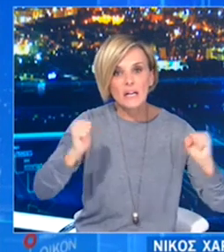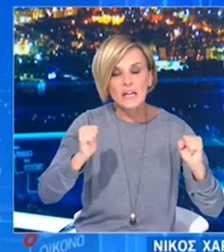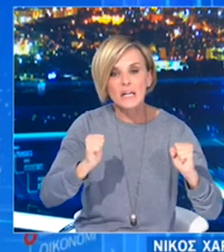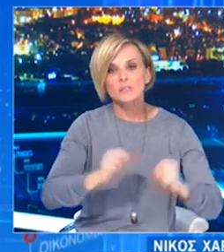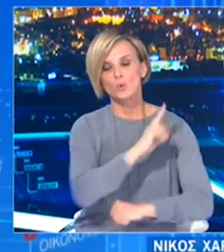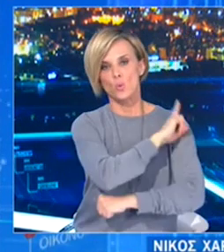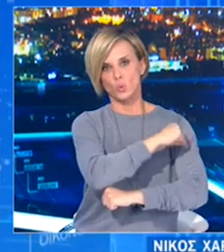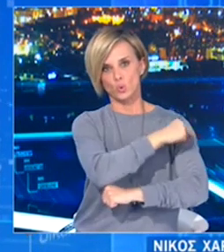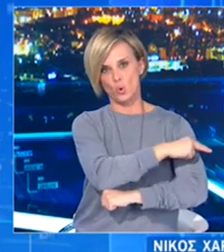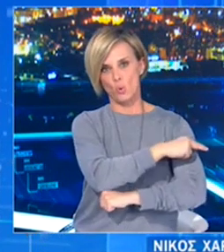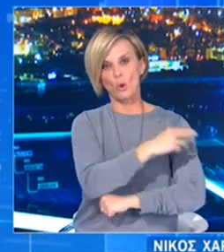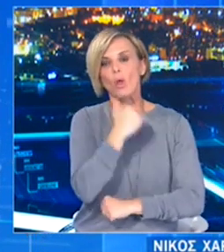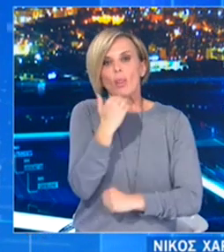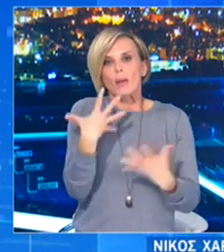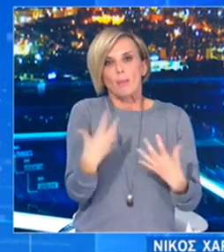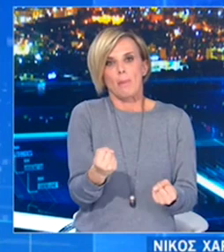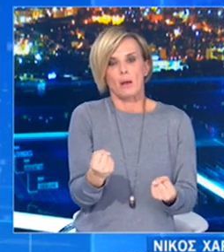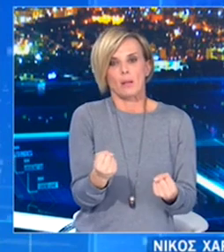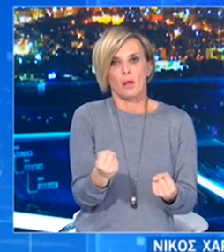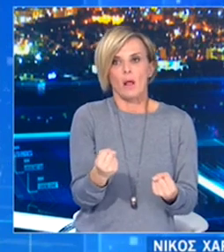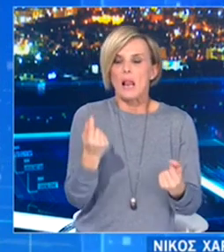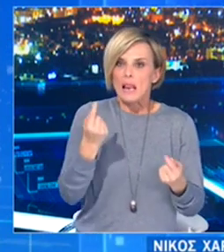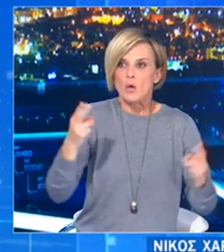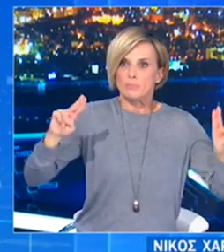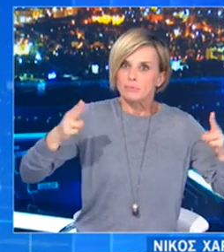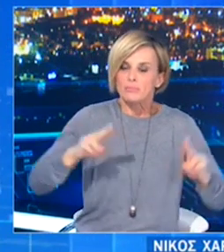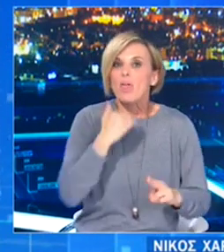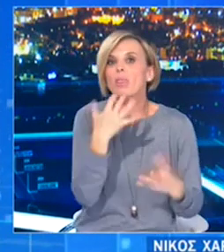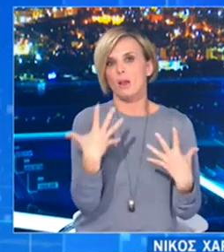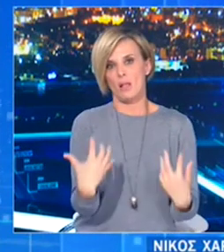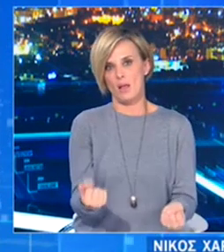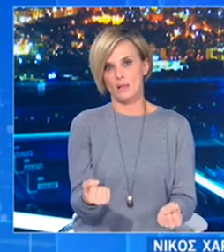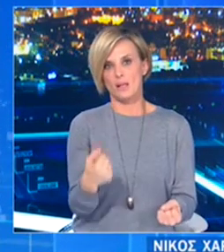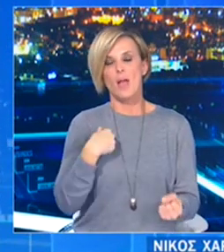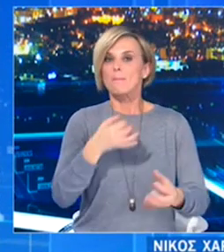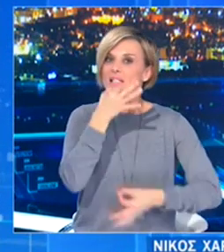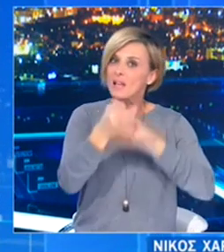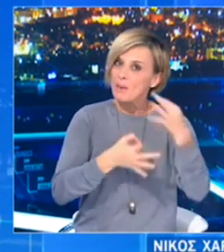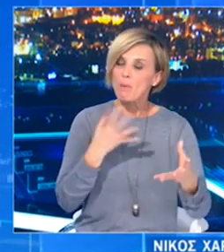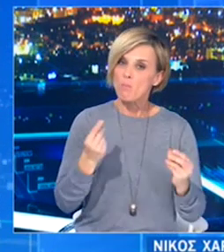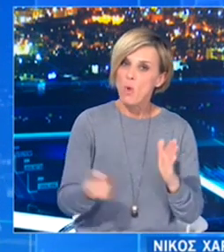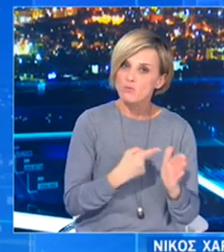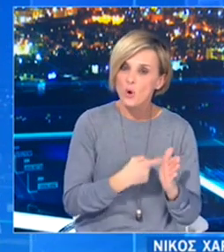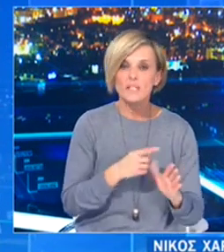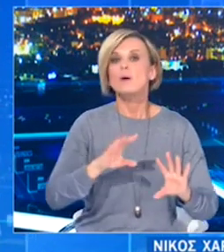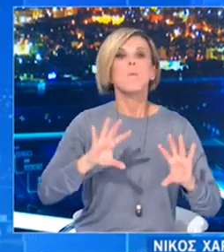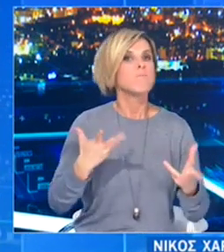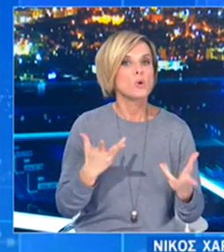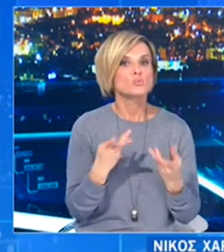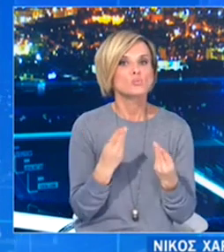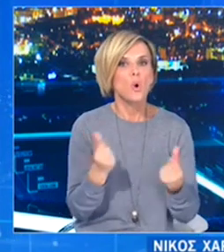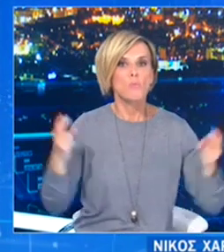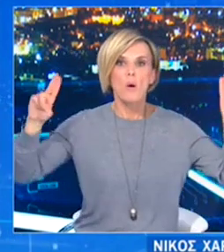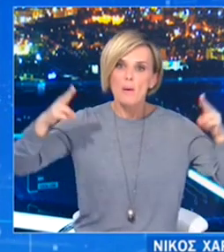υποχώρηση είτε επιπέδωση της καμπύλης των κρούσματων. Όπως έχουμε αναφέρει πολλές φορές για να αποδώσουν τα μέτρα, είναι απαραίτητο να τα εφαρμόζουμε